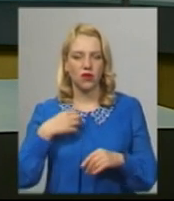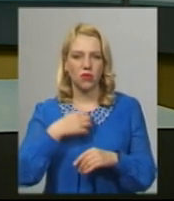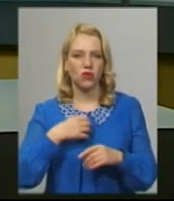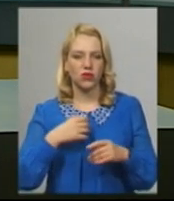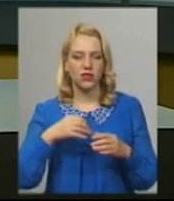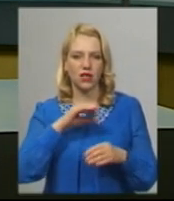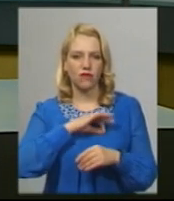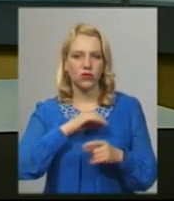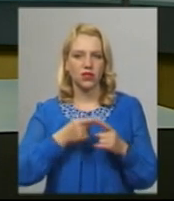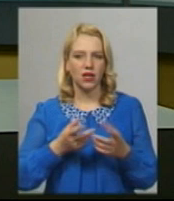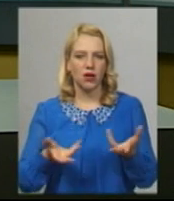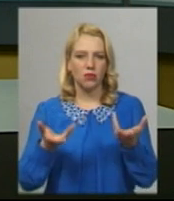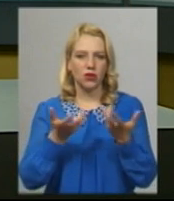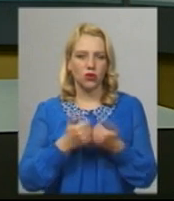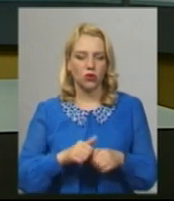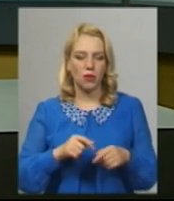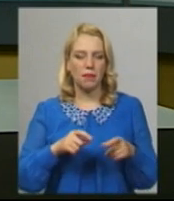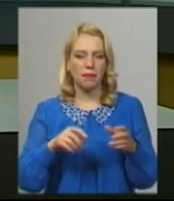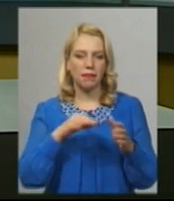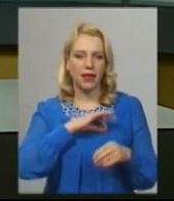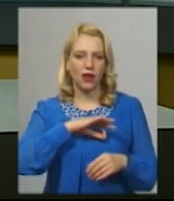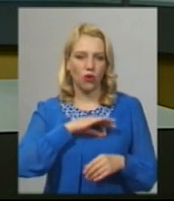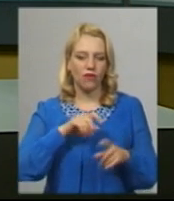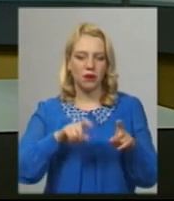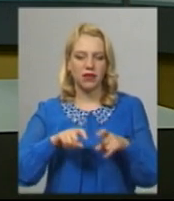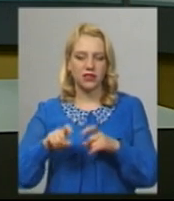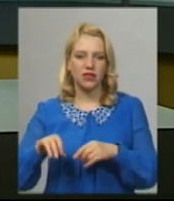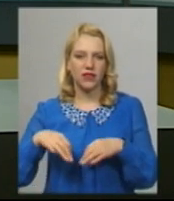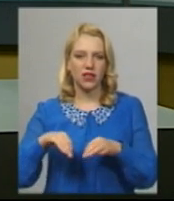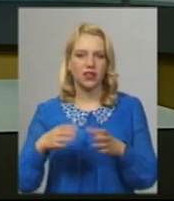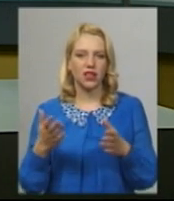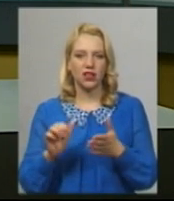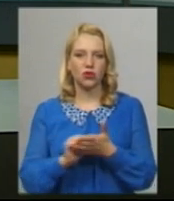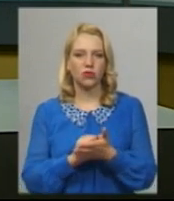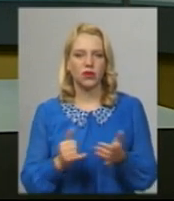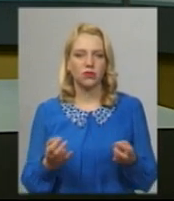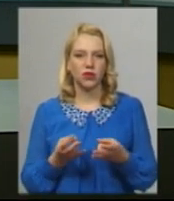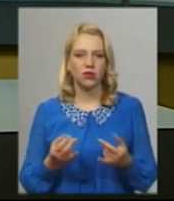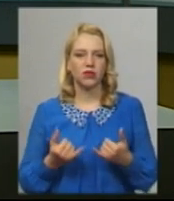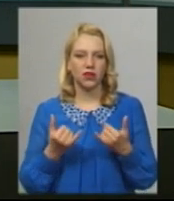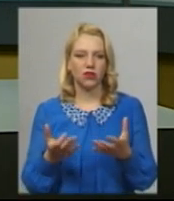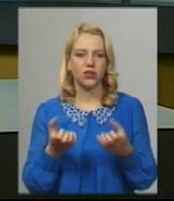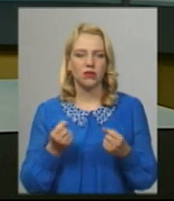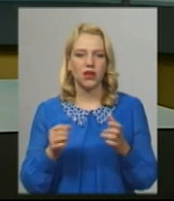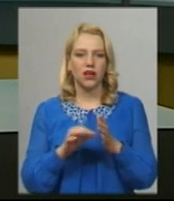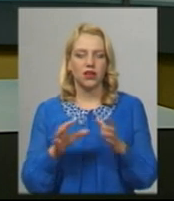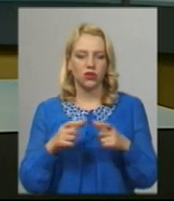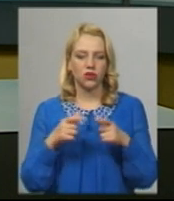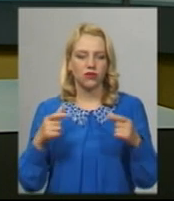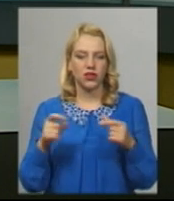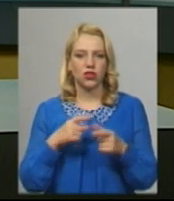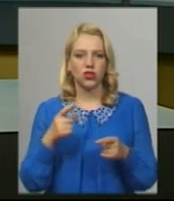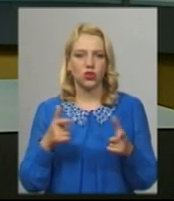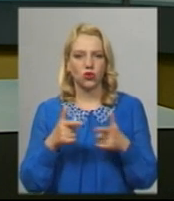квитка – підрахунок пільгових пасажирів у транспорті, які документи необхідні для отримання електронного квитка Та чи готові